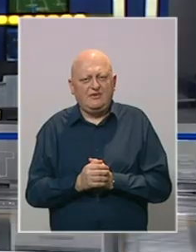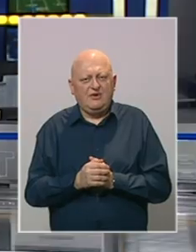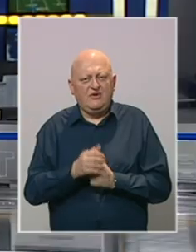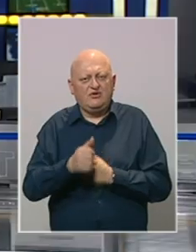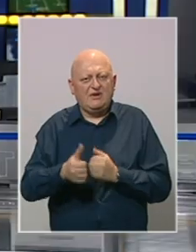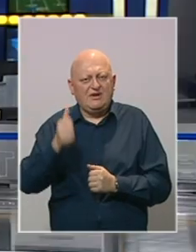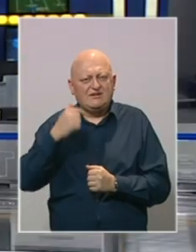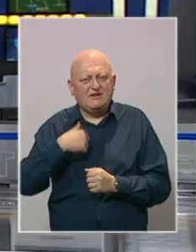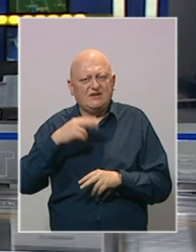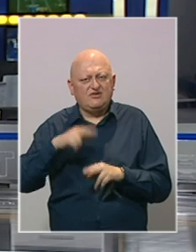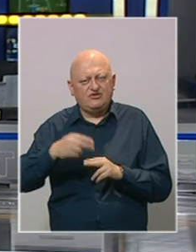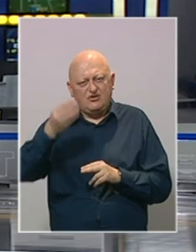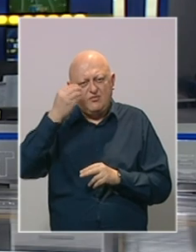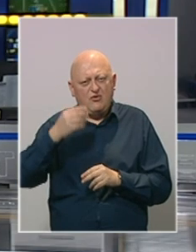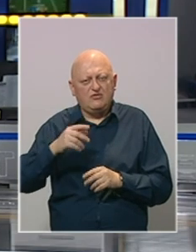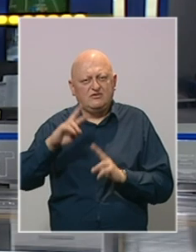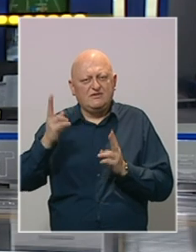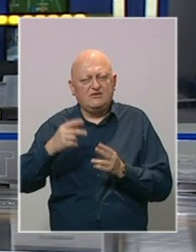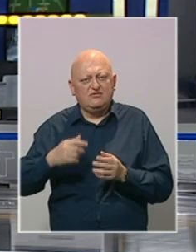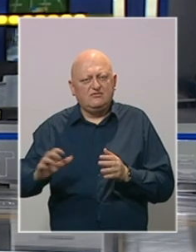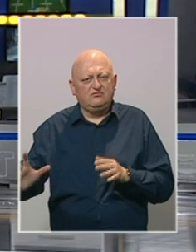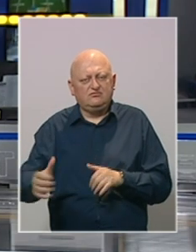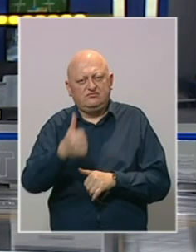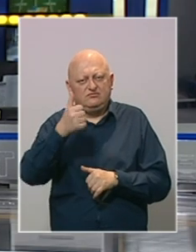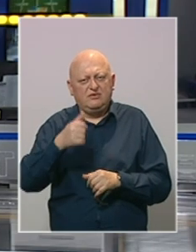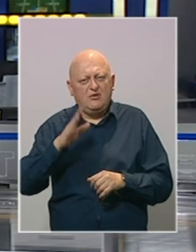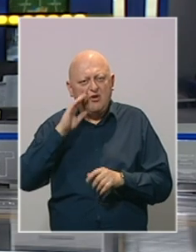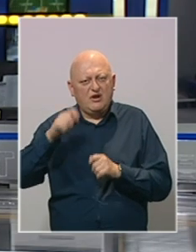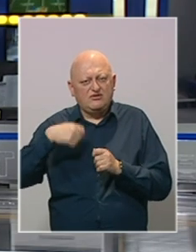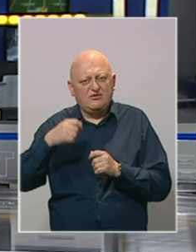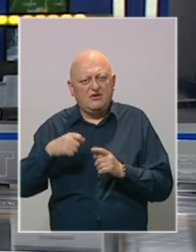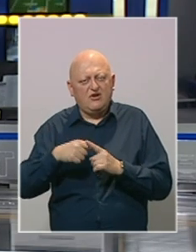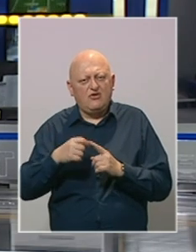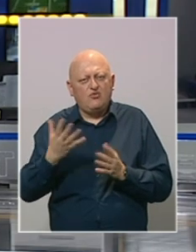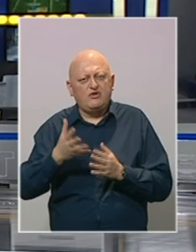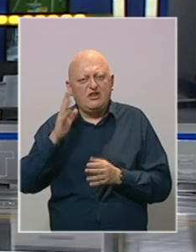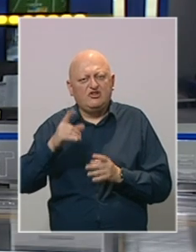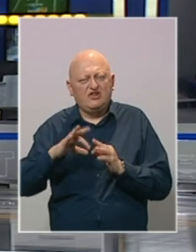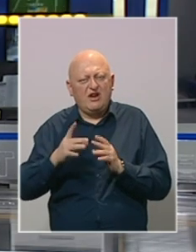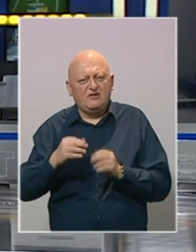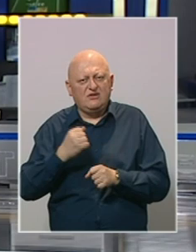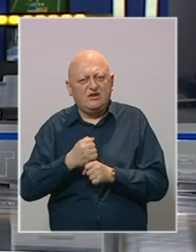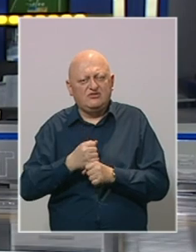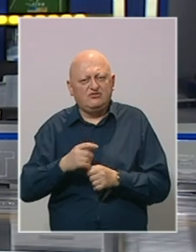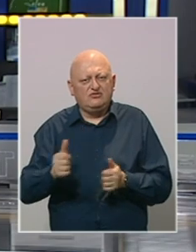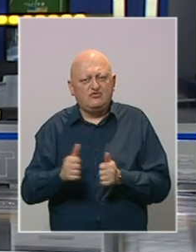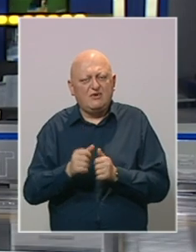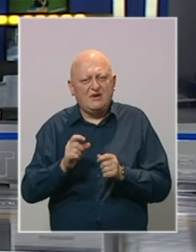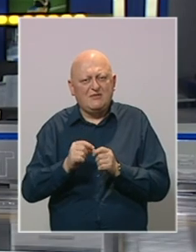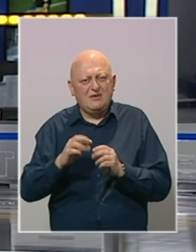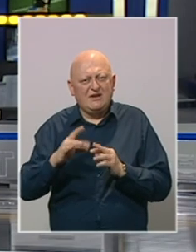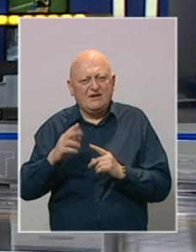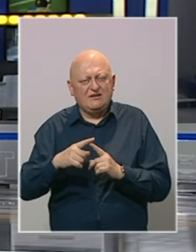Kodina iza nas ostaće upančena po svjetskom trijumfu bosansko-hercegovačkog filma Kvo Vadis Aida, rađenog u koprodukciji sa